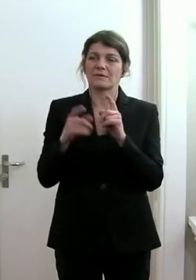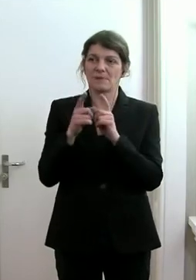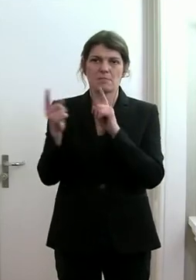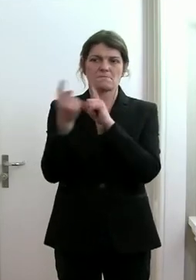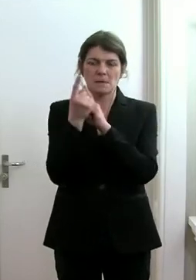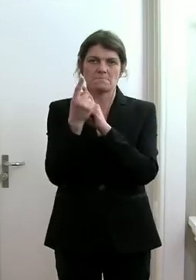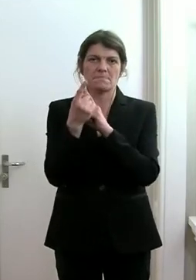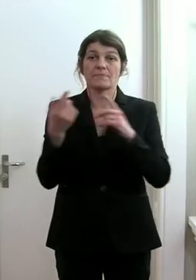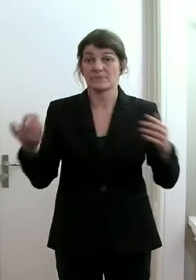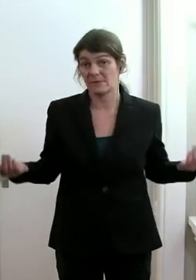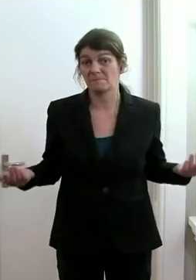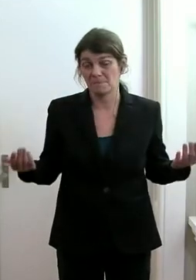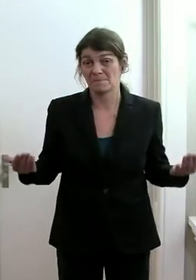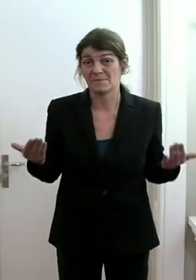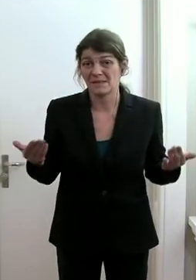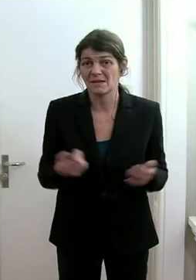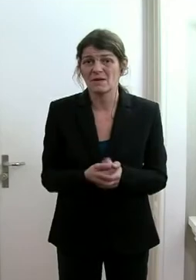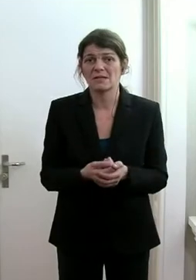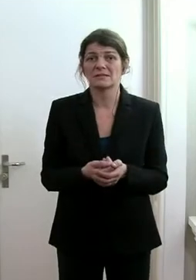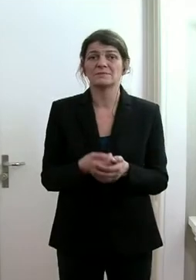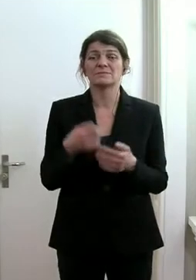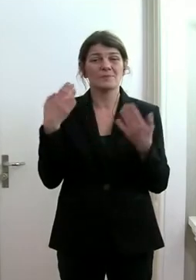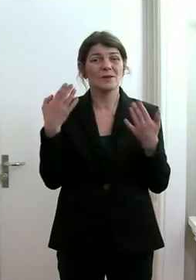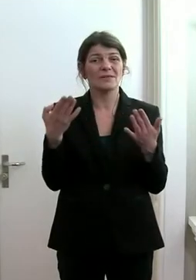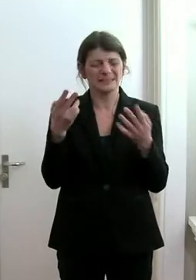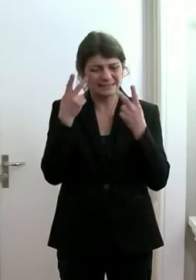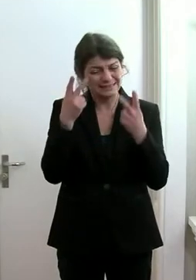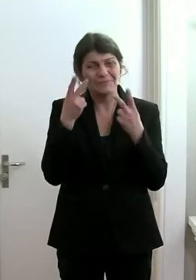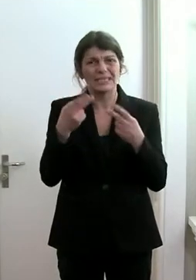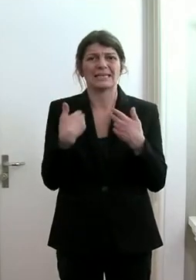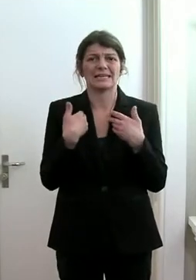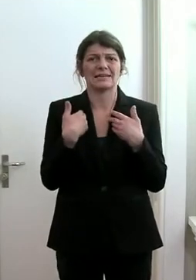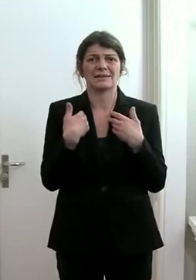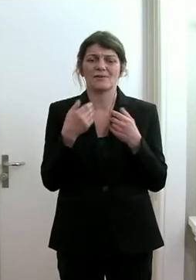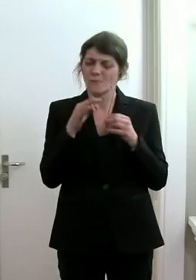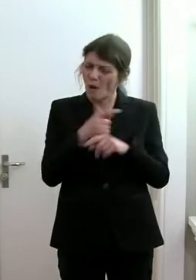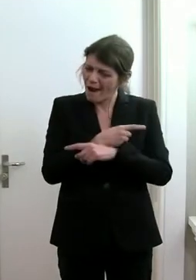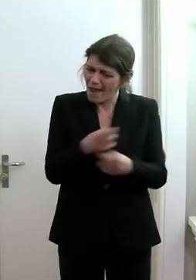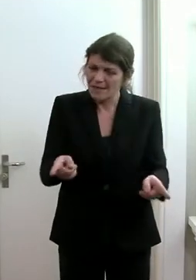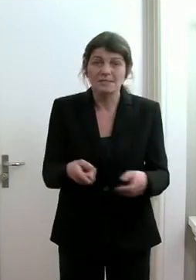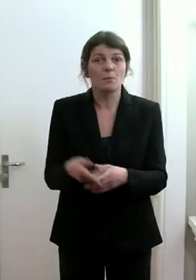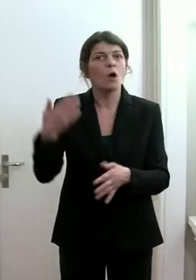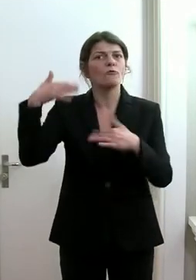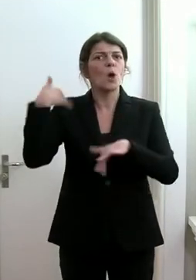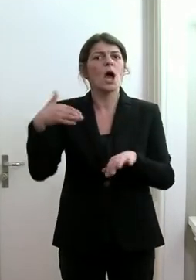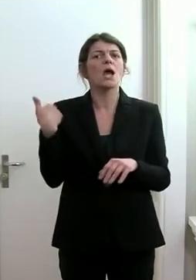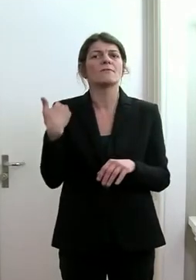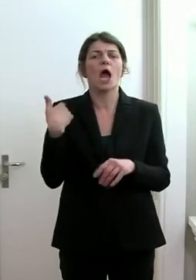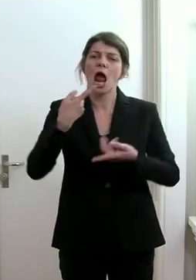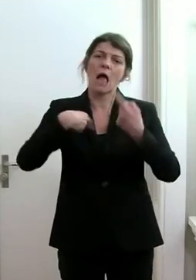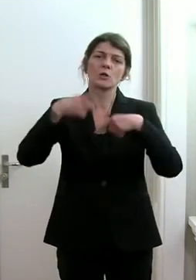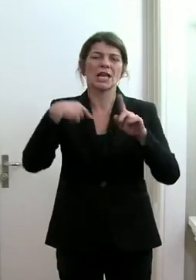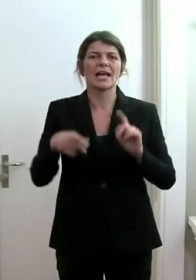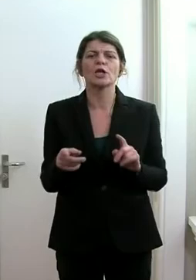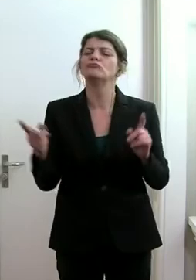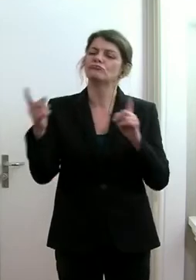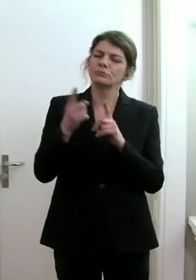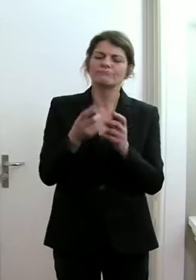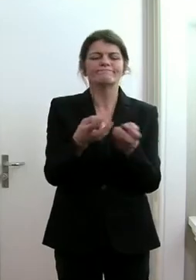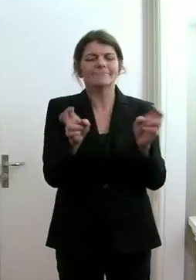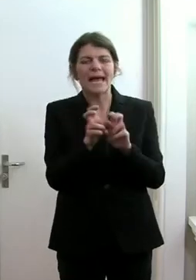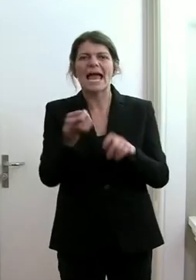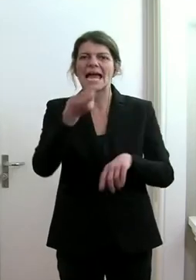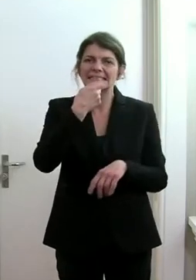der rote Faden, der sich durch alles zieht. Vorher gab es eben diese Ausrede noch, wenn man zusammen es